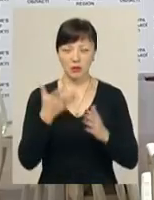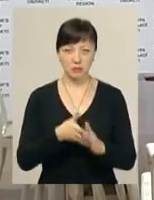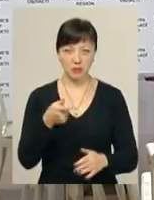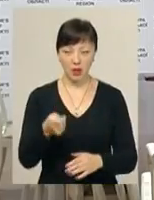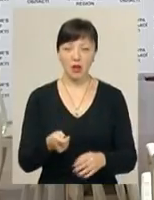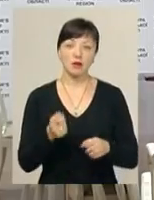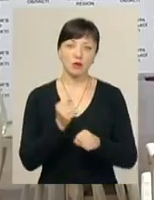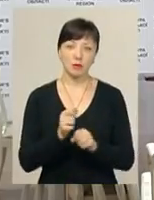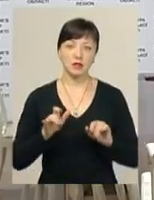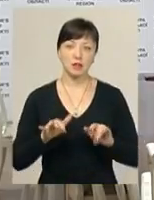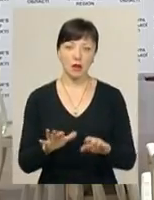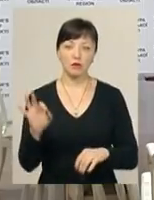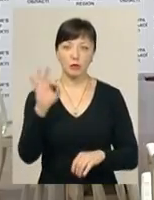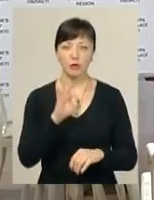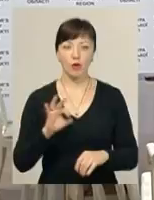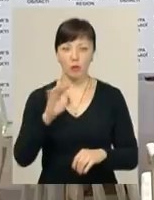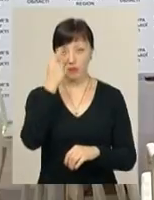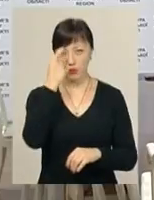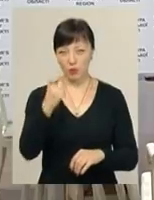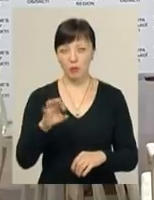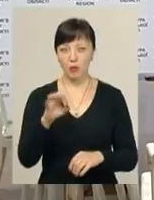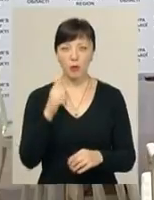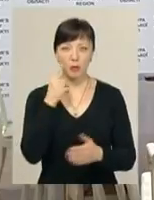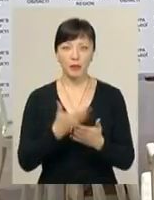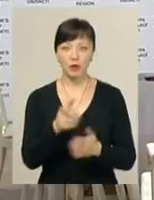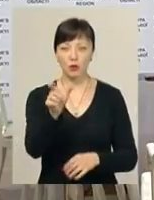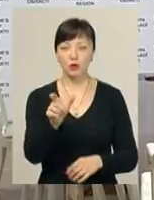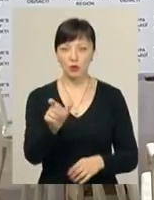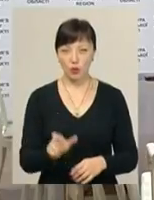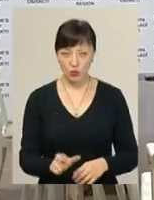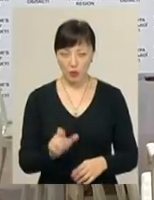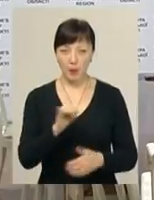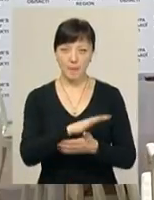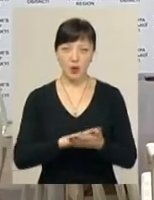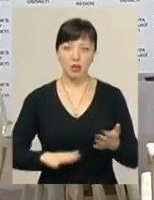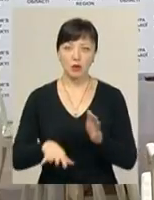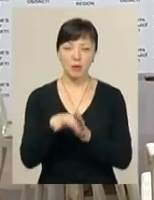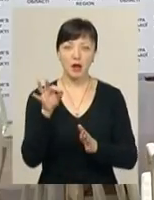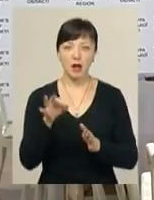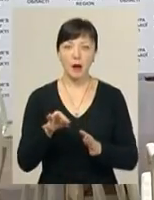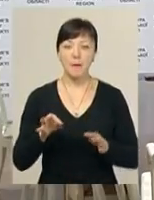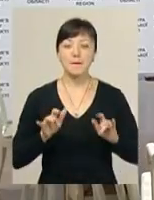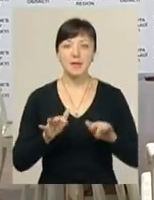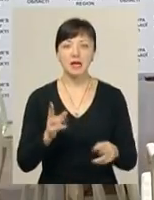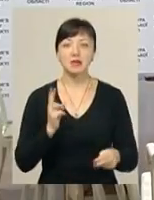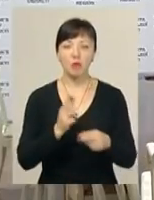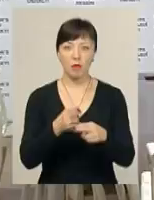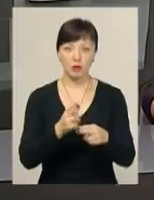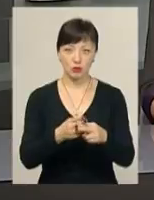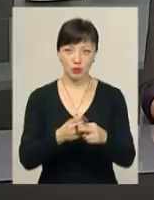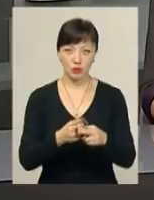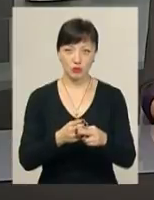Приймаються заходи щодо повідомлення про підозру особі, яка затримана, та подальшому обрання щодо неї міри запобіжного заходу.